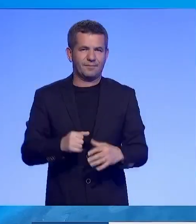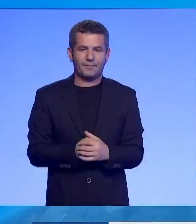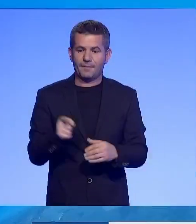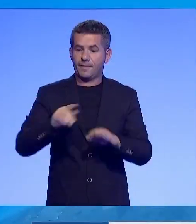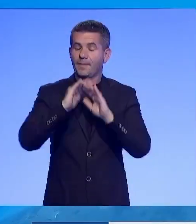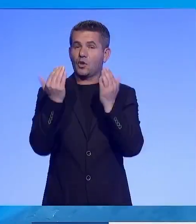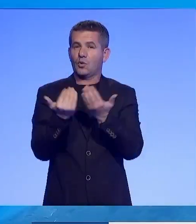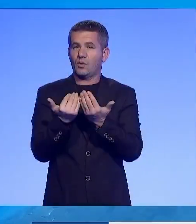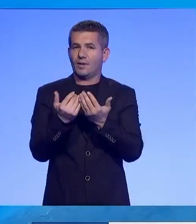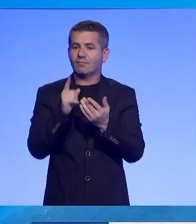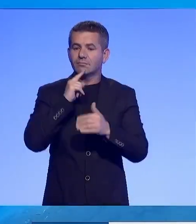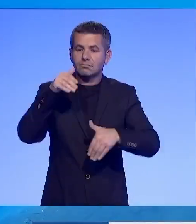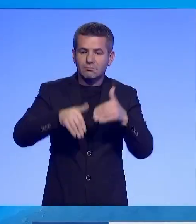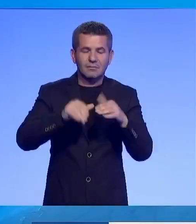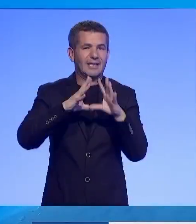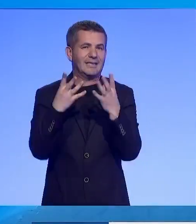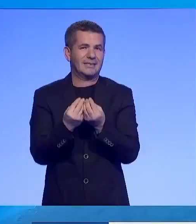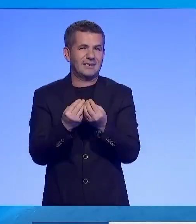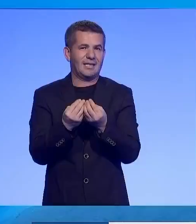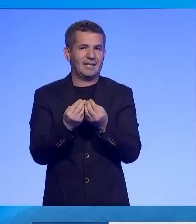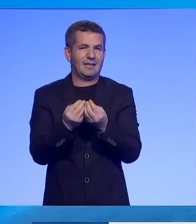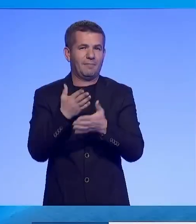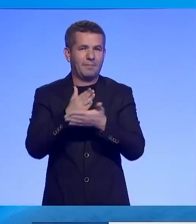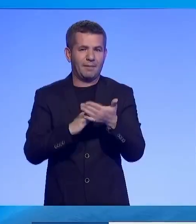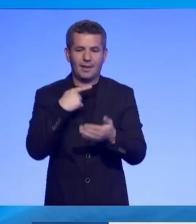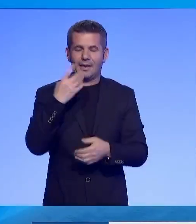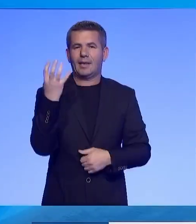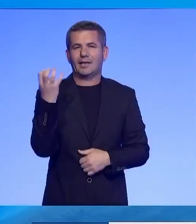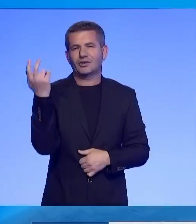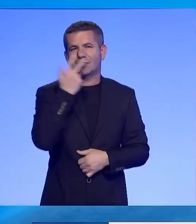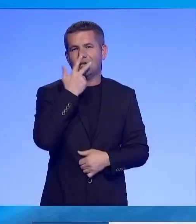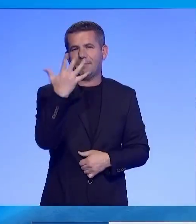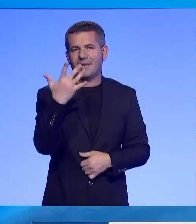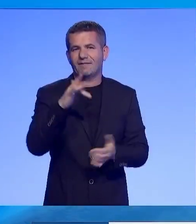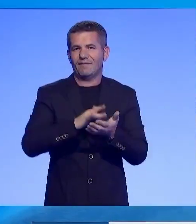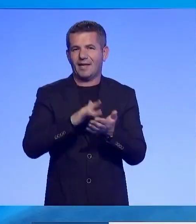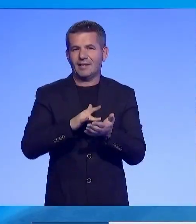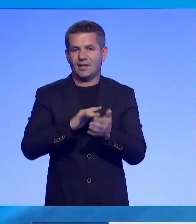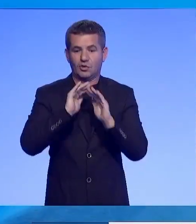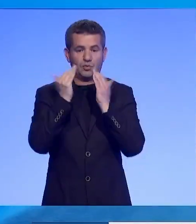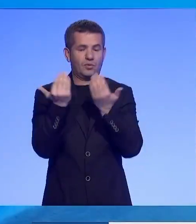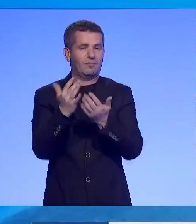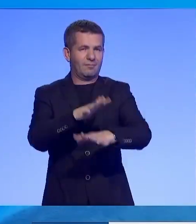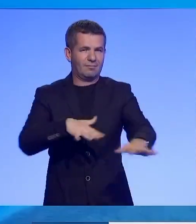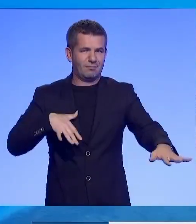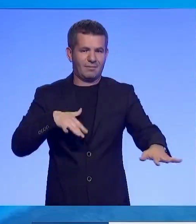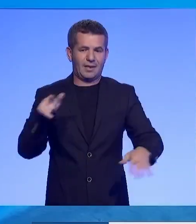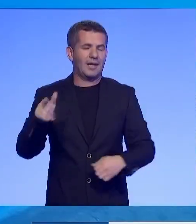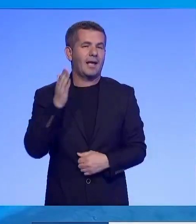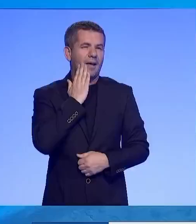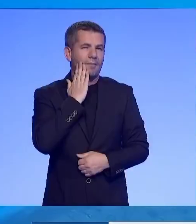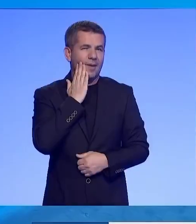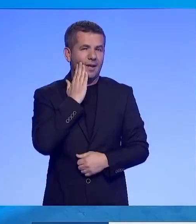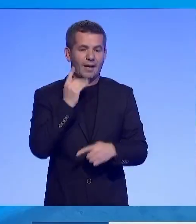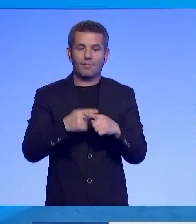Zyrat federale që janë në zgjedit e gjatë mandatit të mesën përfshin 435 vendet në domën e përfaqësuzet të shtetet e bashkuarat